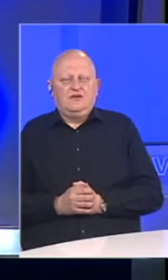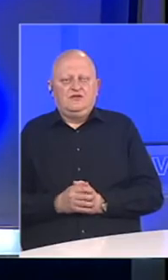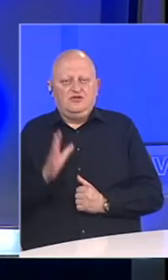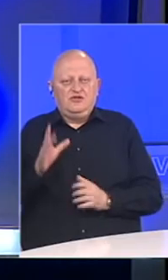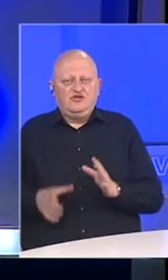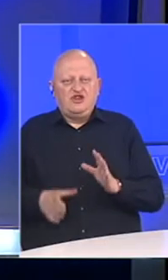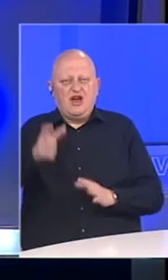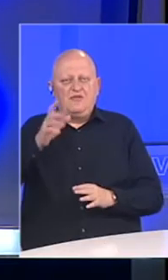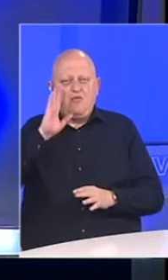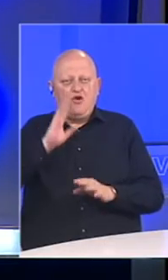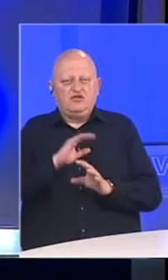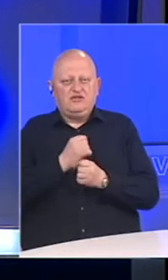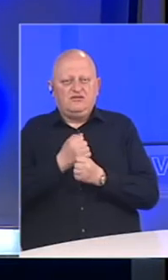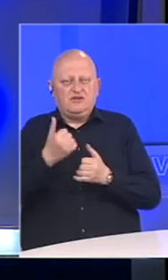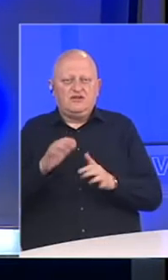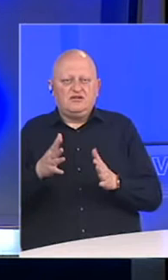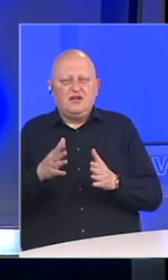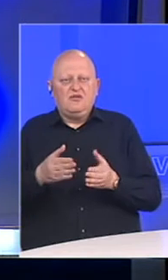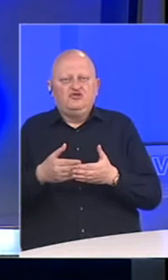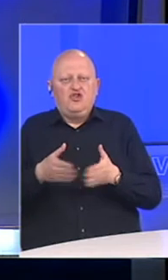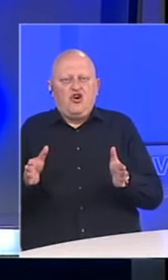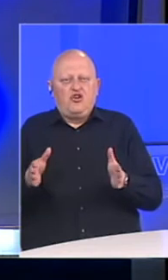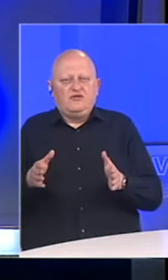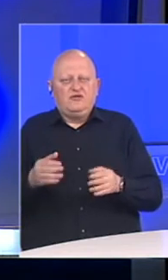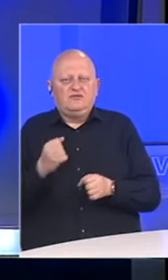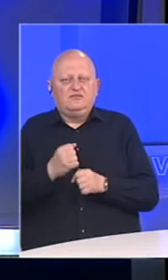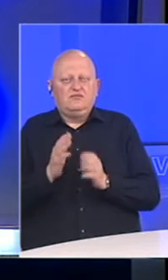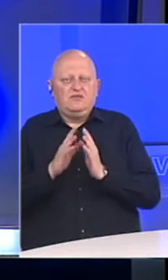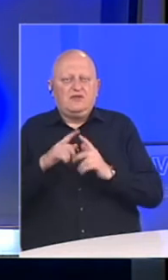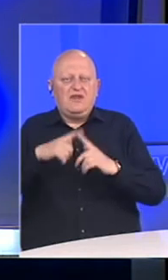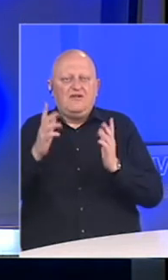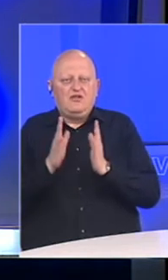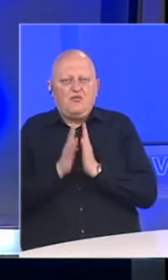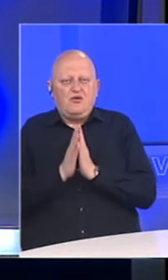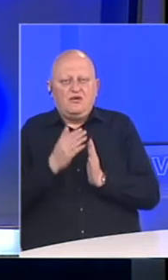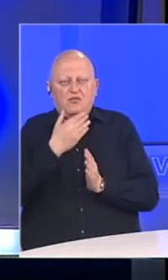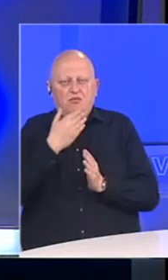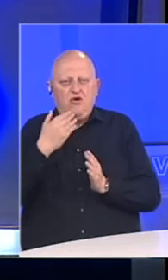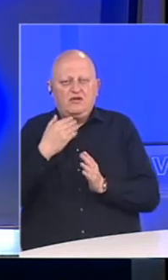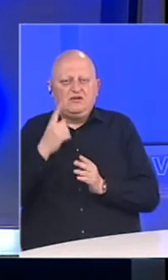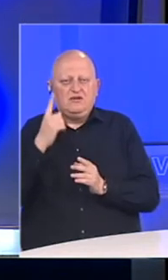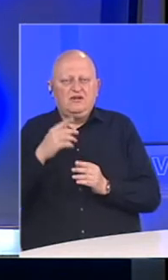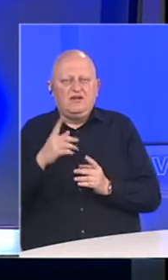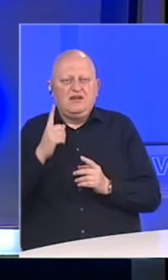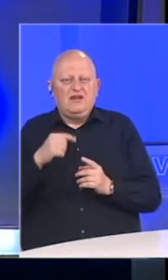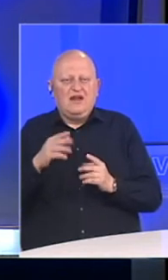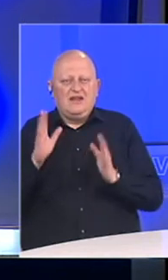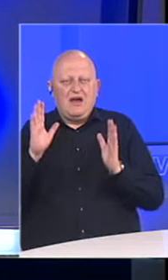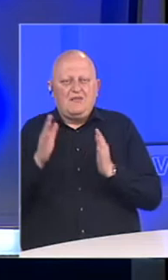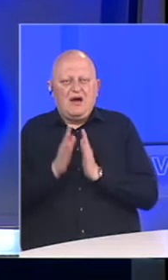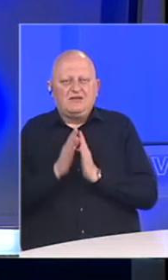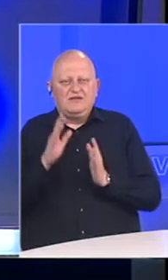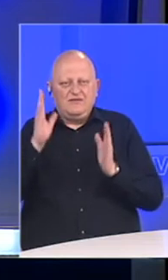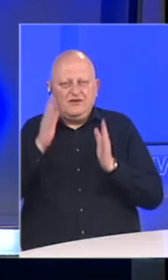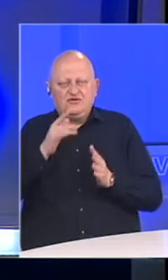Džamije u Bosni i Hercegovini danas su dijelimično otvorene za obavljanje dnevnih molitvi, podne i kindija namaza. Vjernici u